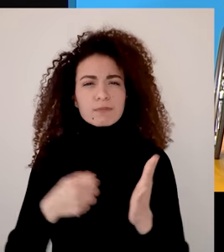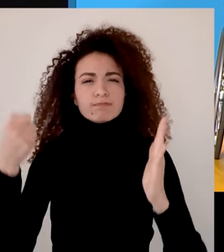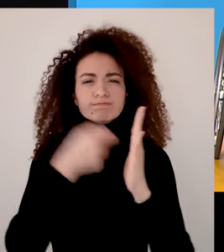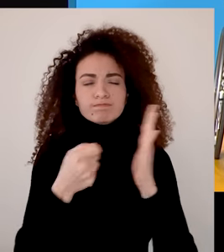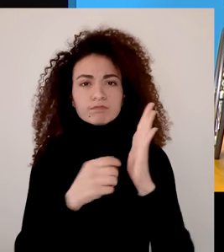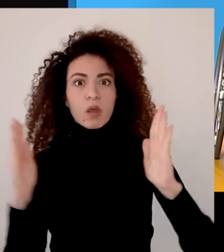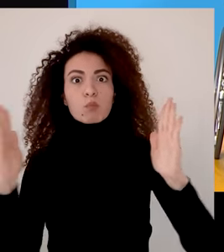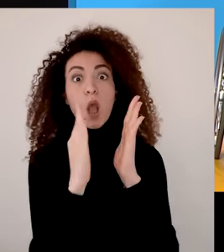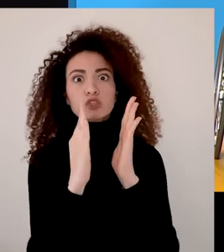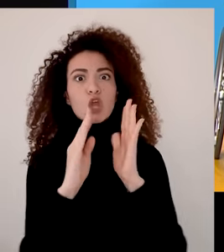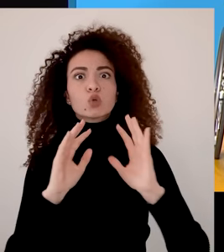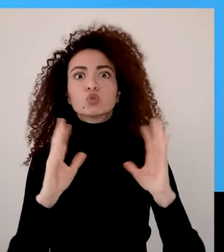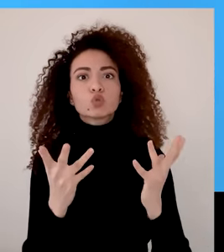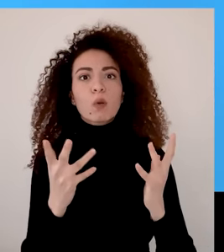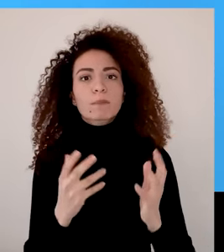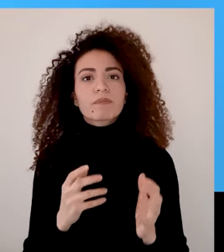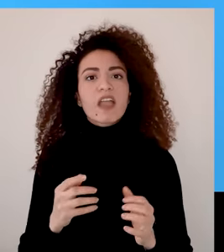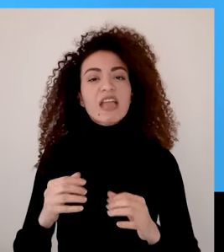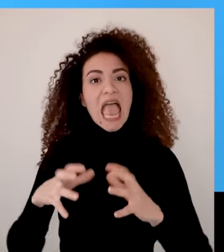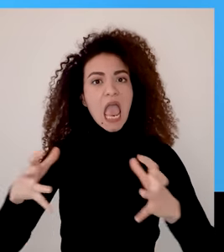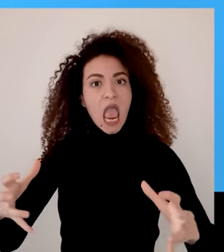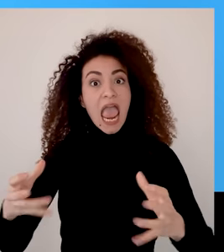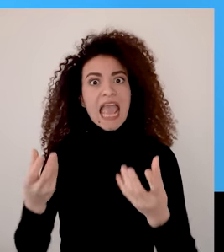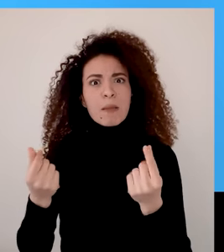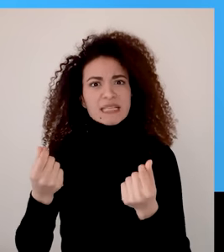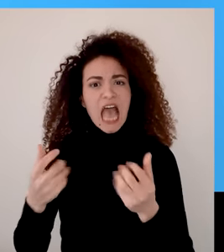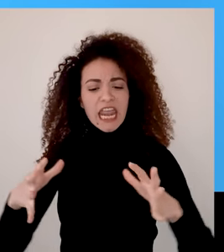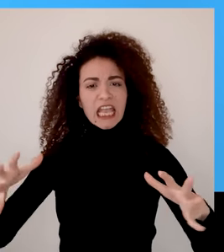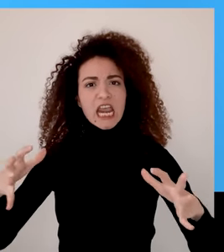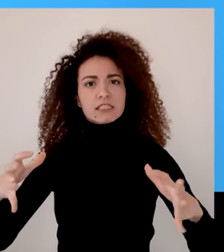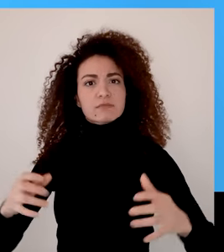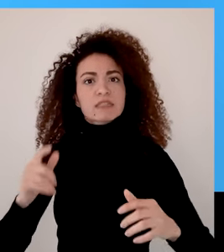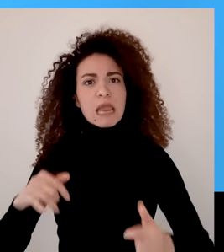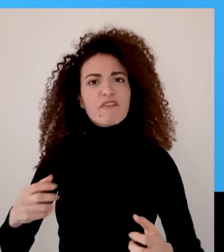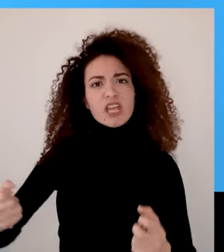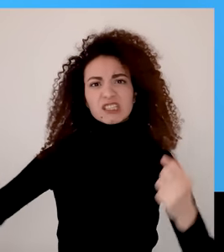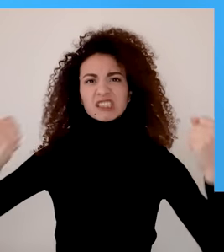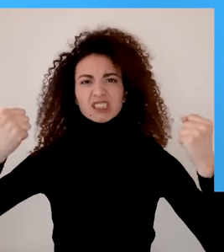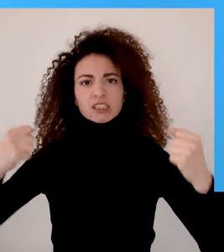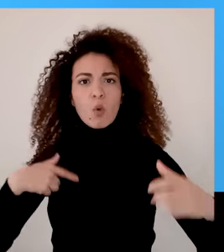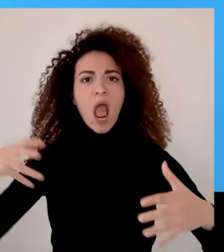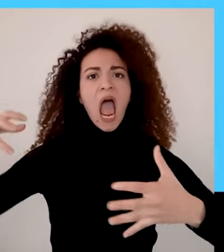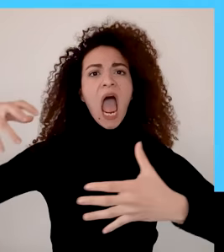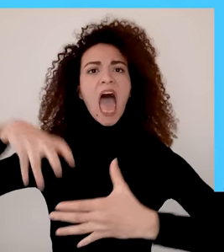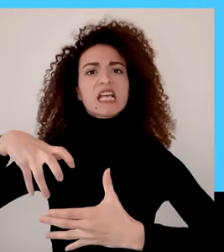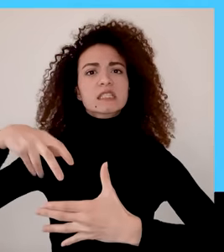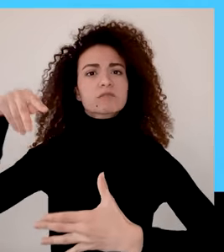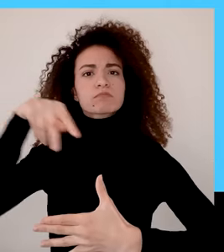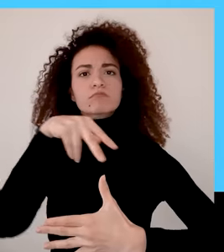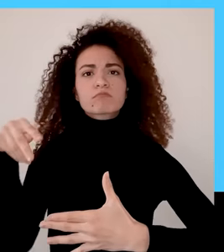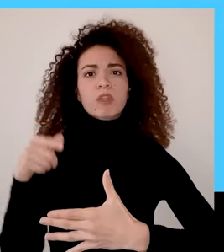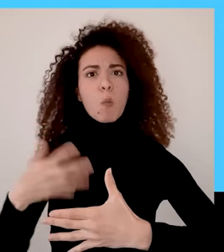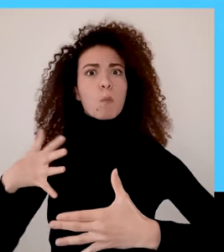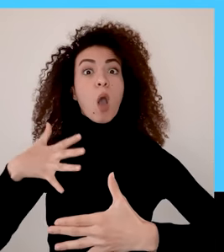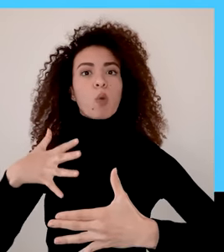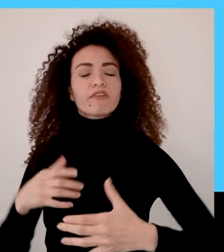لبعض الصعوبات اللي بتعيق طريقه يمكن تشسيد صورة هذه الصعوبات بشخص بيلعب دور حارس الكنز فلنعتبر الخوف